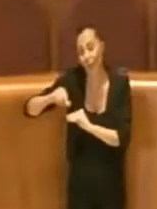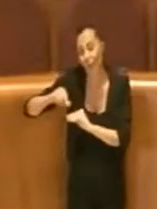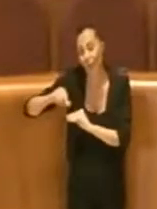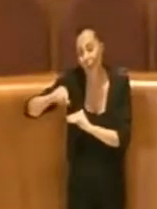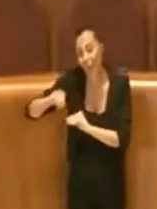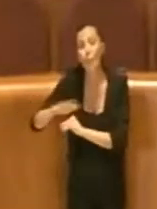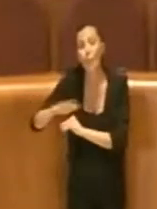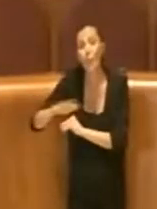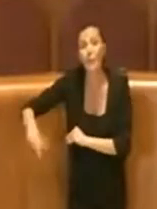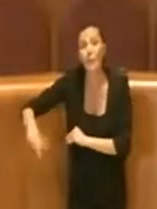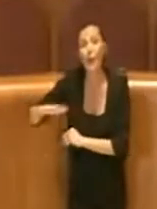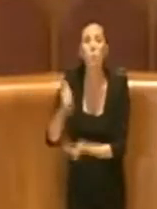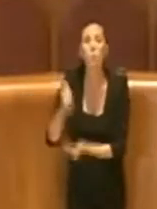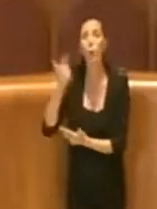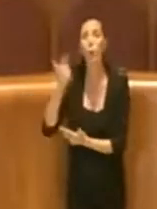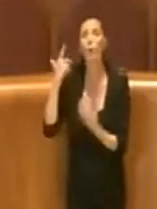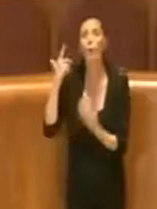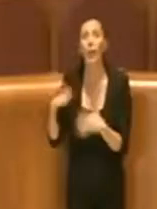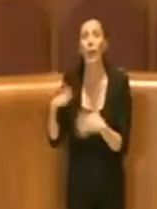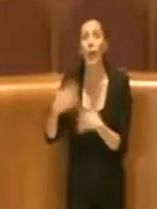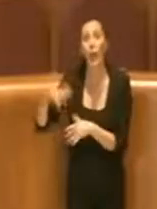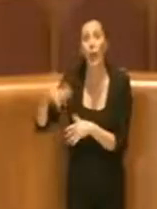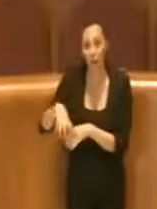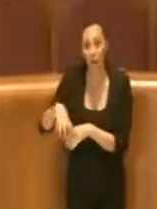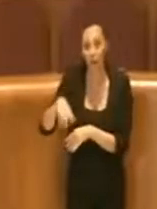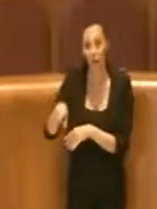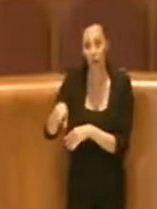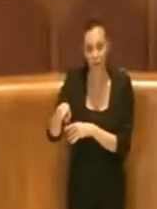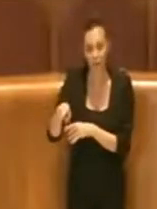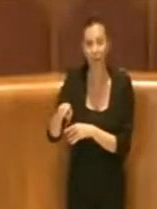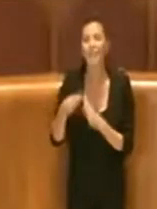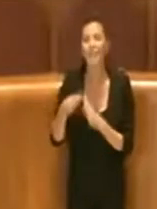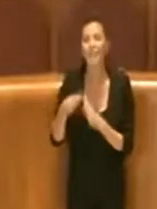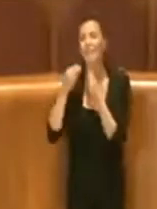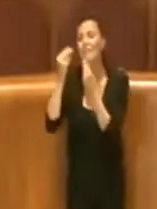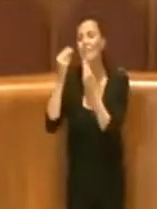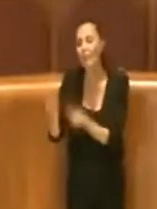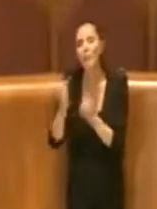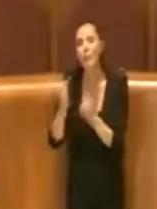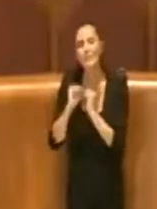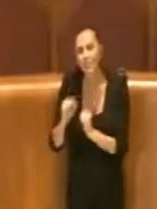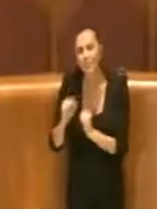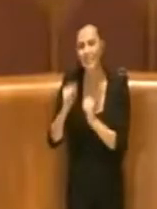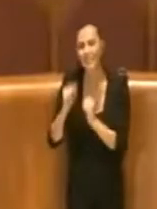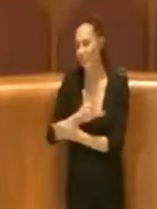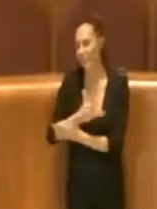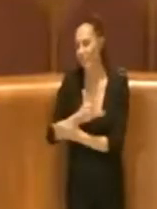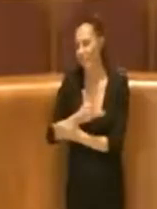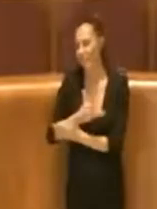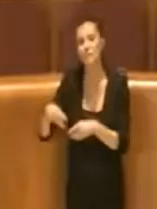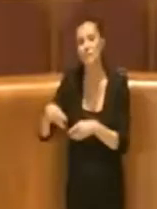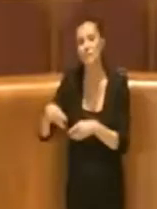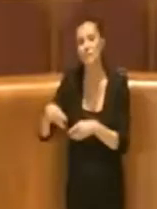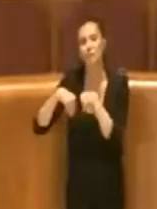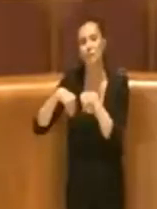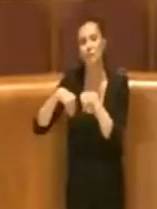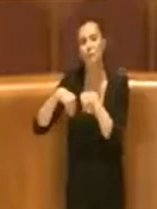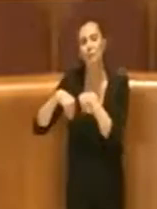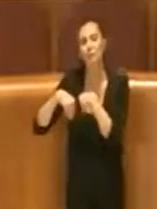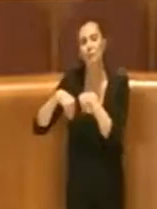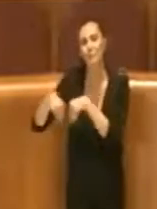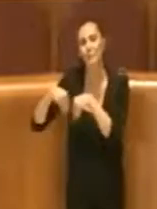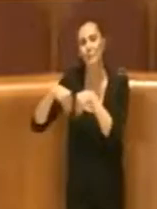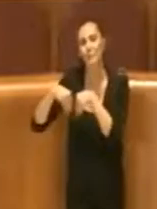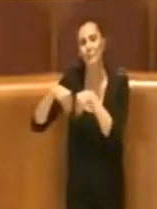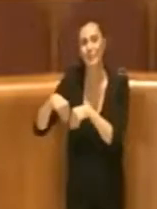vitale per quel quartiere possa essere effettivamente reso fruibile alla cittadinanza. Quindi l